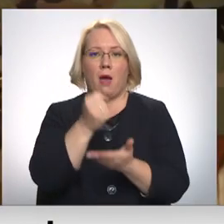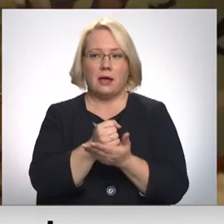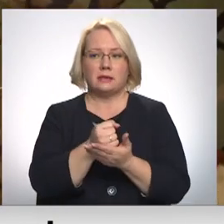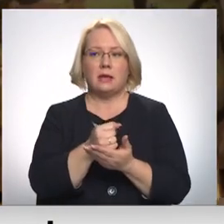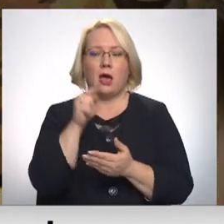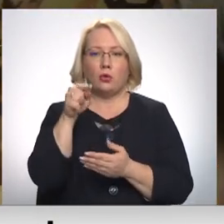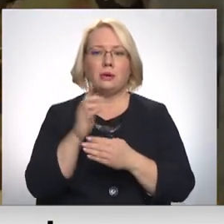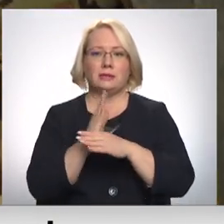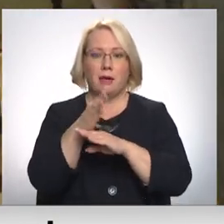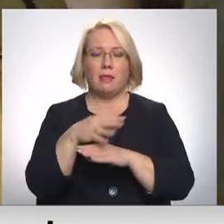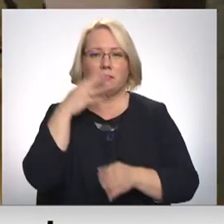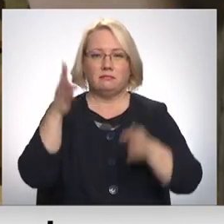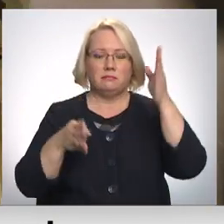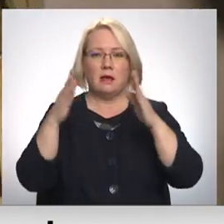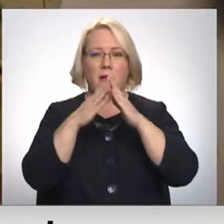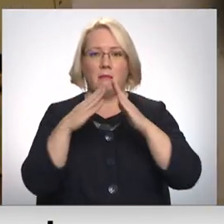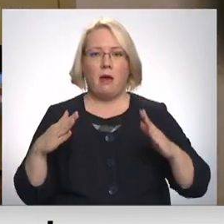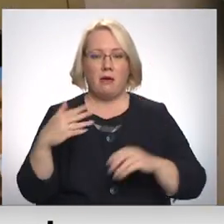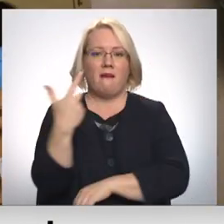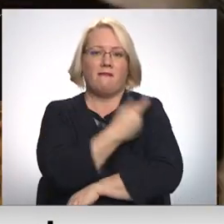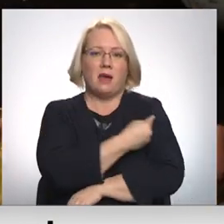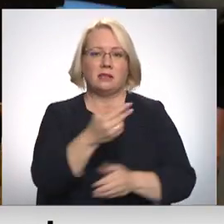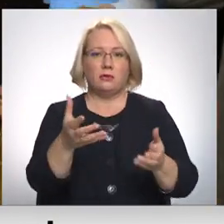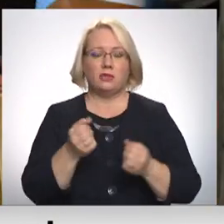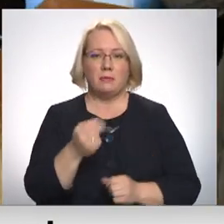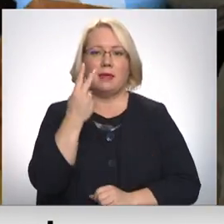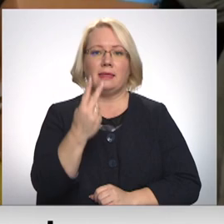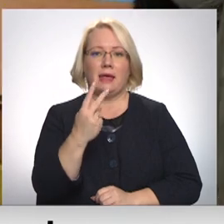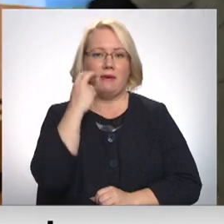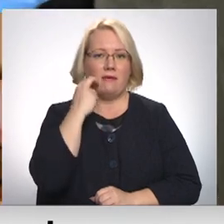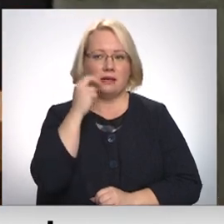Tur daudz dzīvokļu namā vakcīnu saņēma divas senioris.